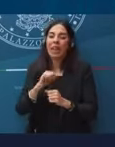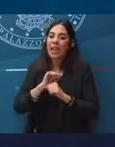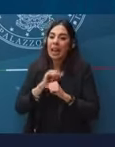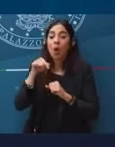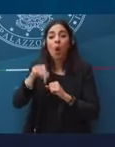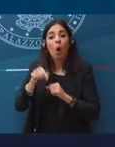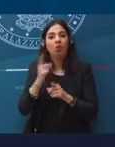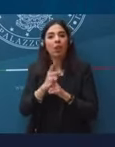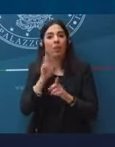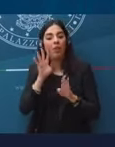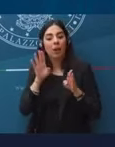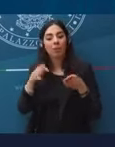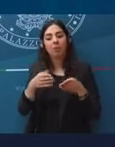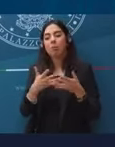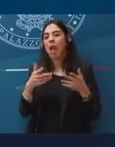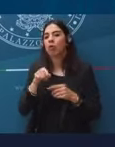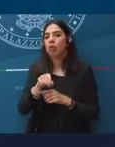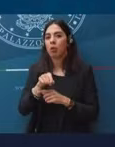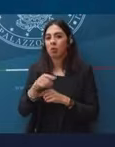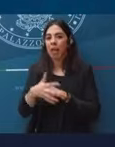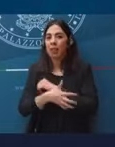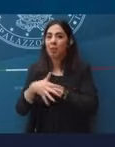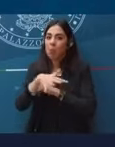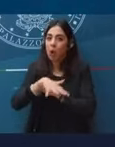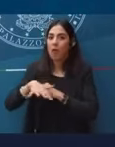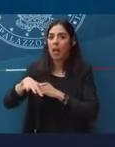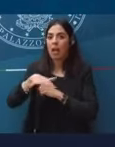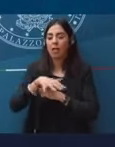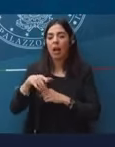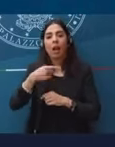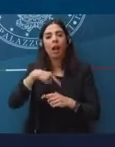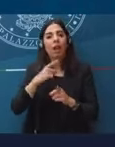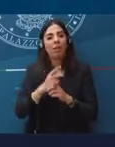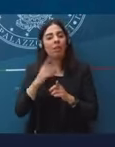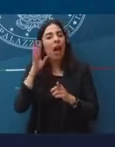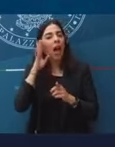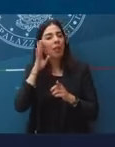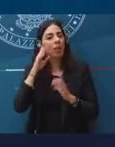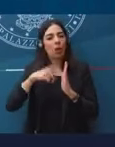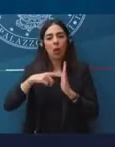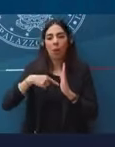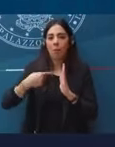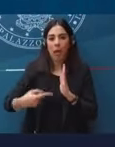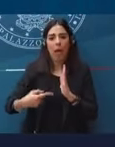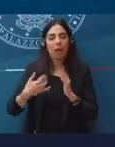ci preoccupa e che ci deve vedere più attenti nel corso dei prossimi mesi.